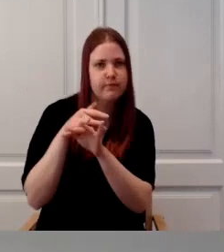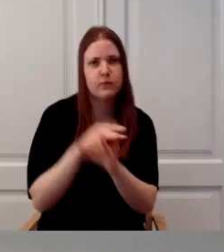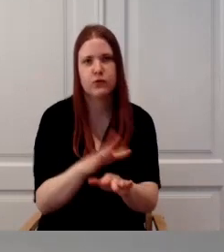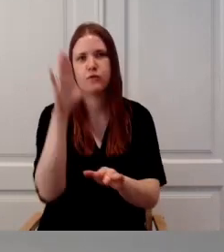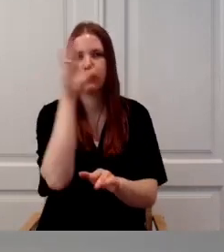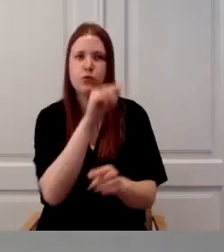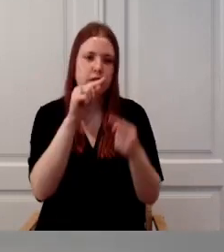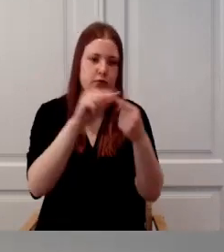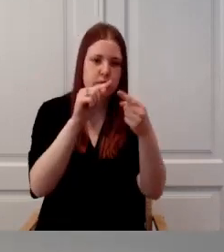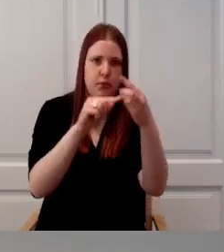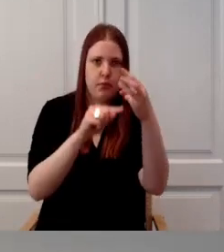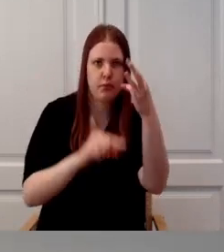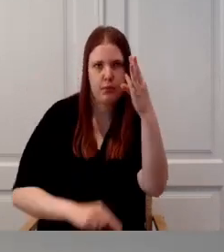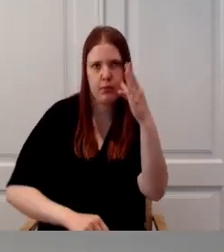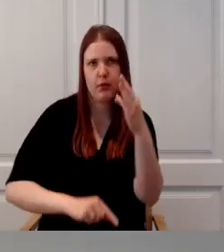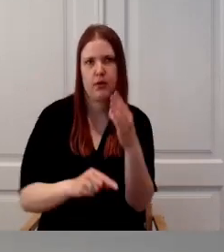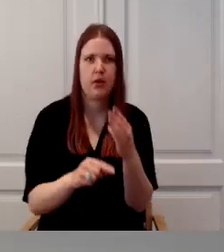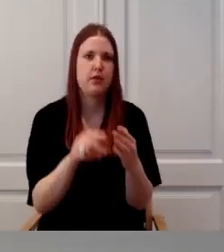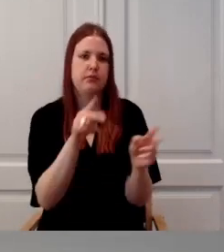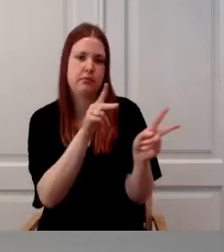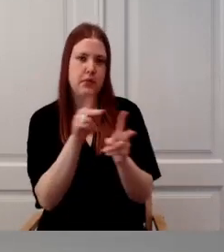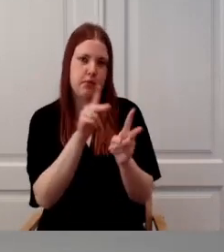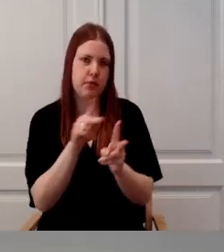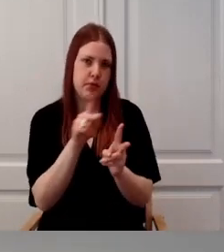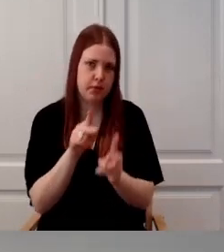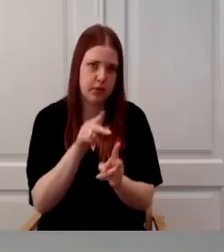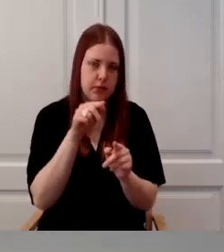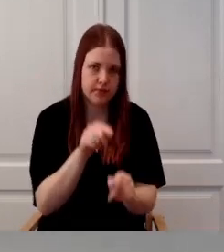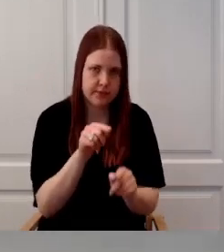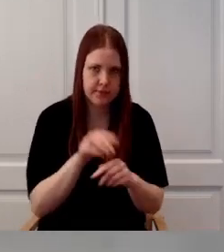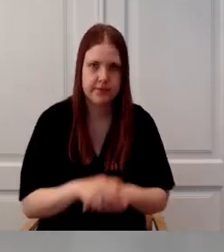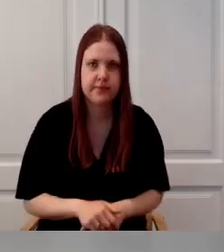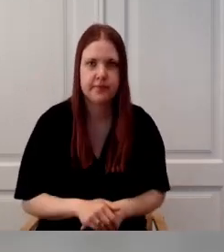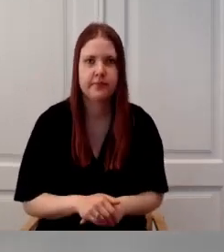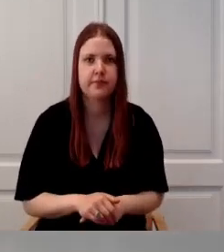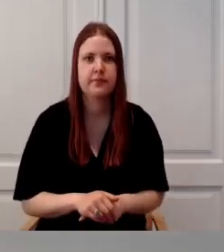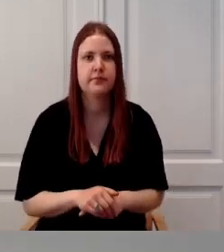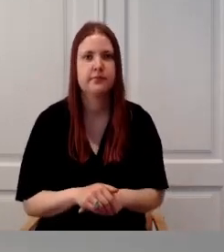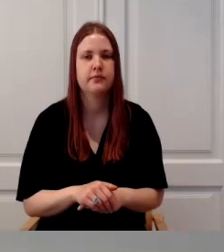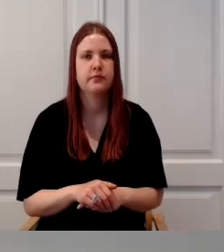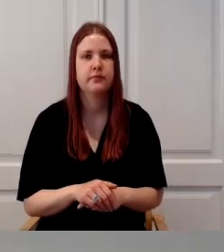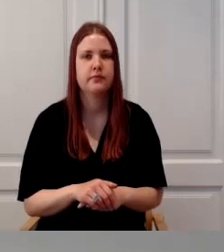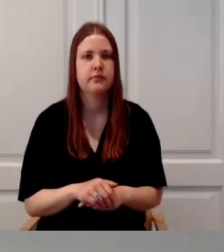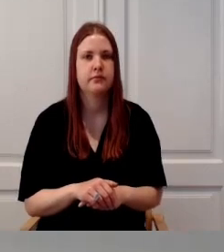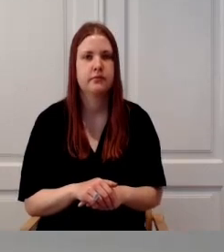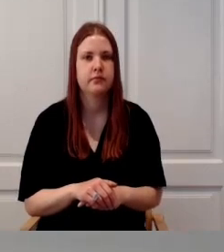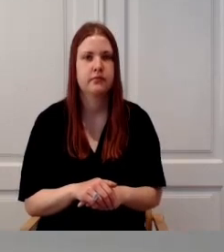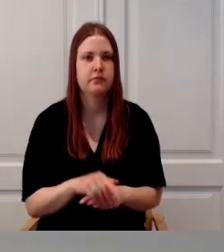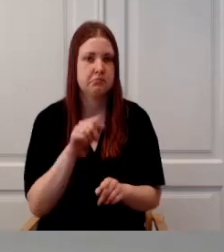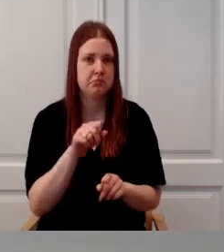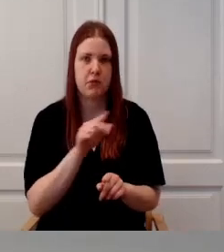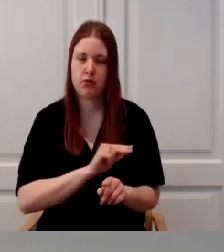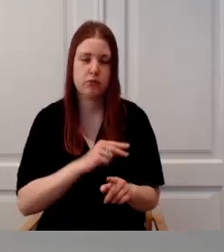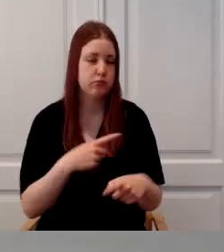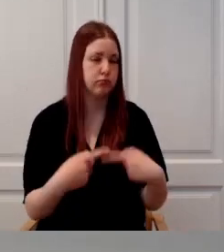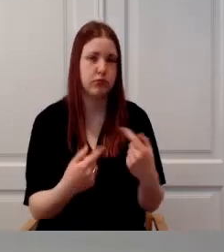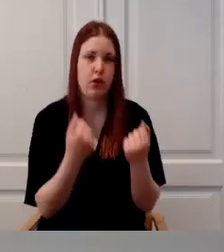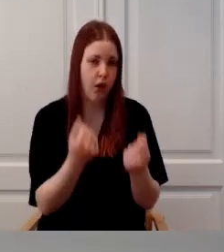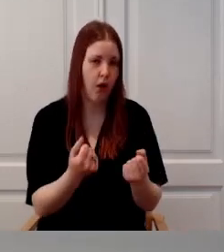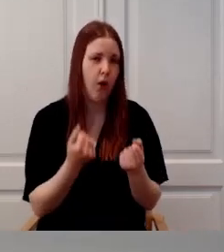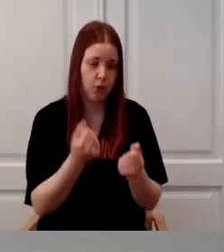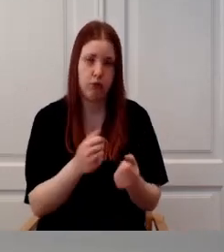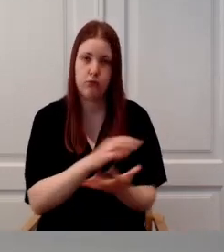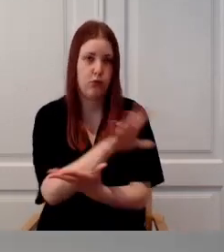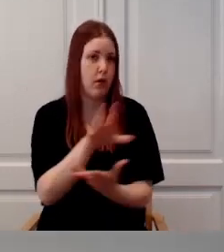üle viie aasta väga edukalt kasutab ja nad on sellel teel teinud väga häid samme. Ja nüüd on ka